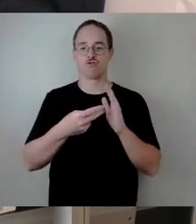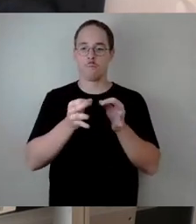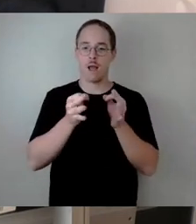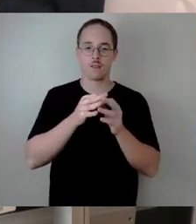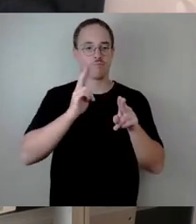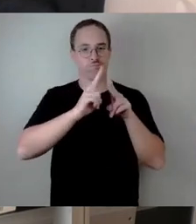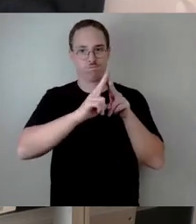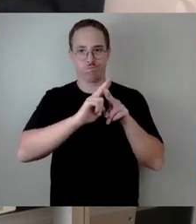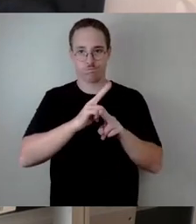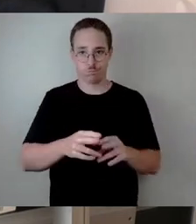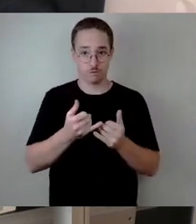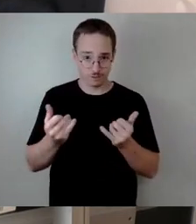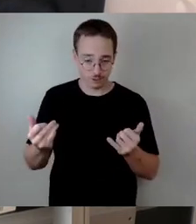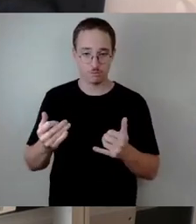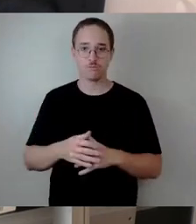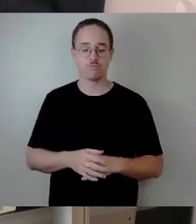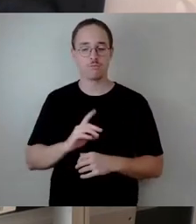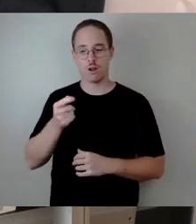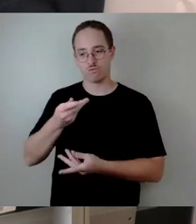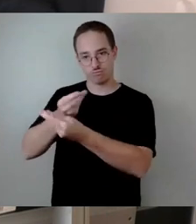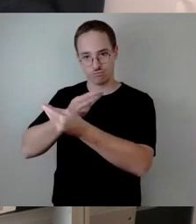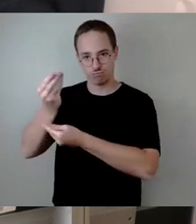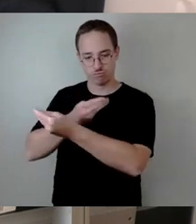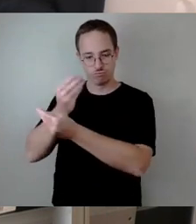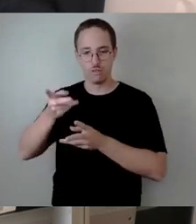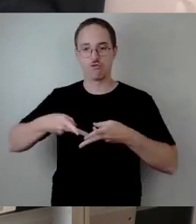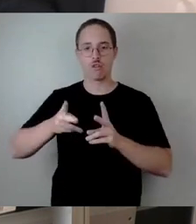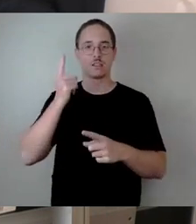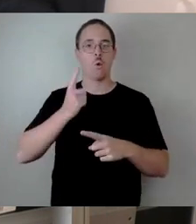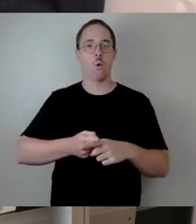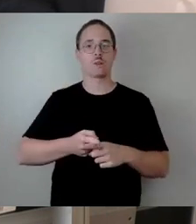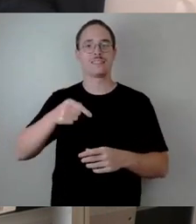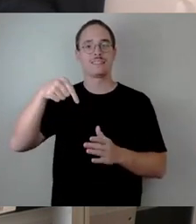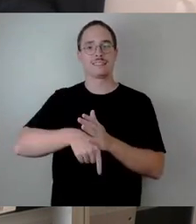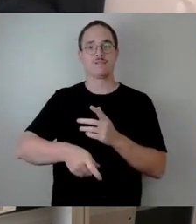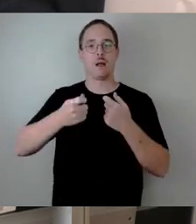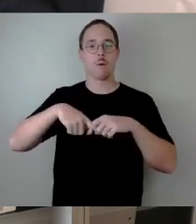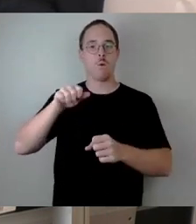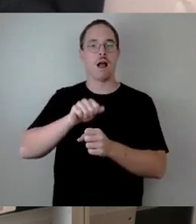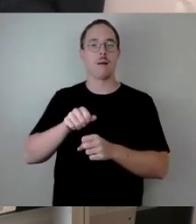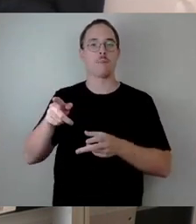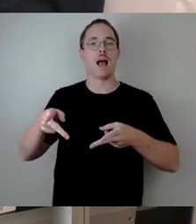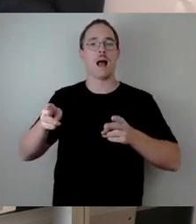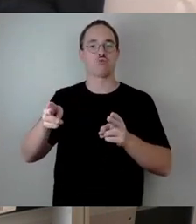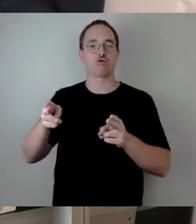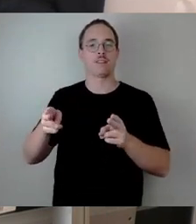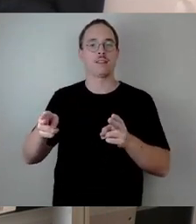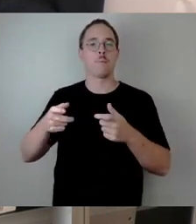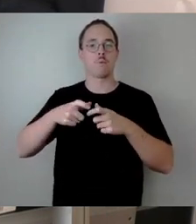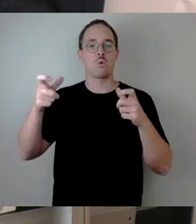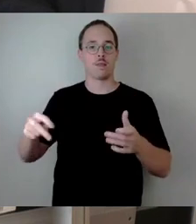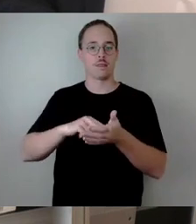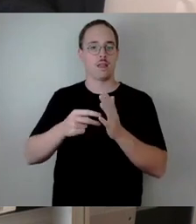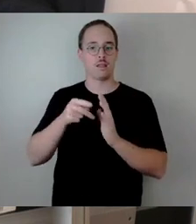immer in Abstimmung mit dem Straßen- und Tiefbauamt, also mit dem Abschnitt Brückentechnik. Dann haben wir einen fünften wichtigen